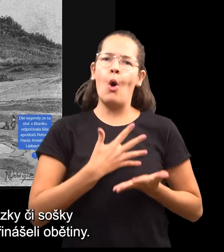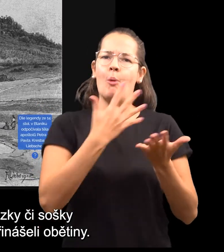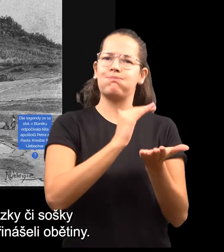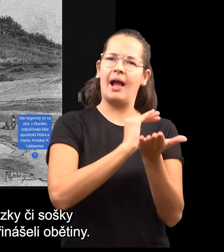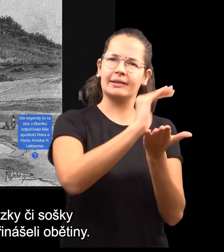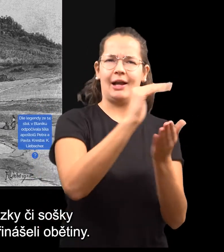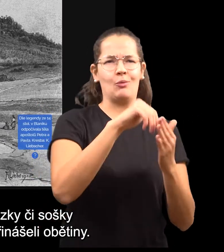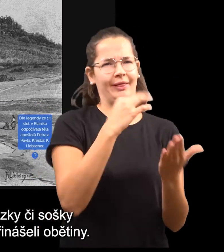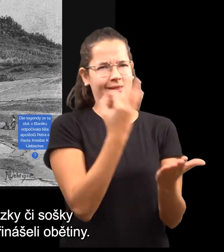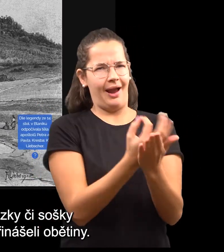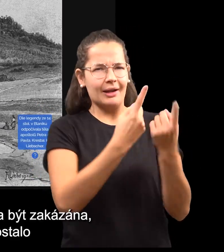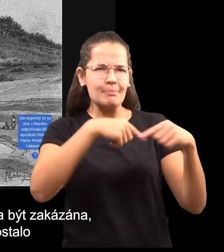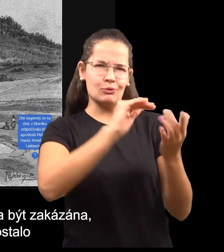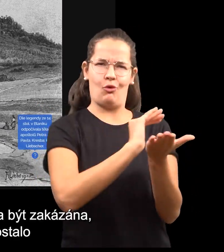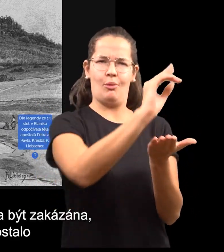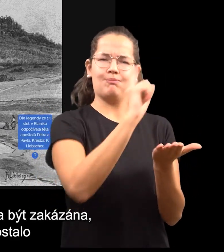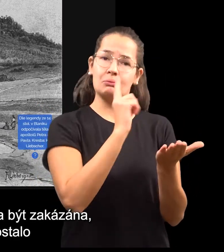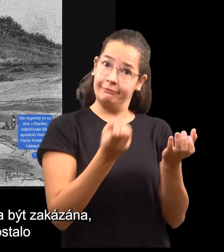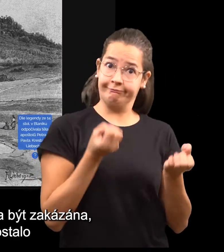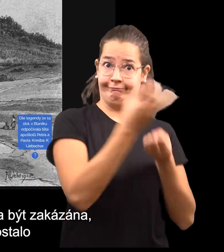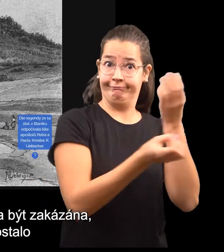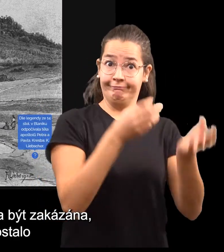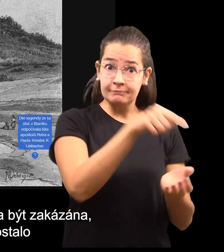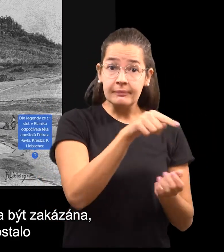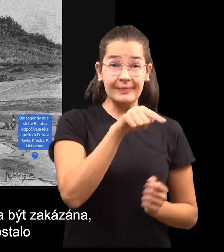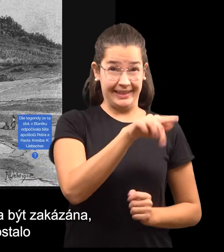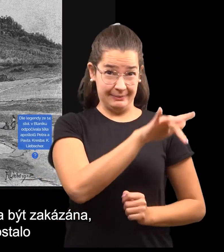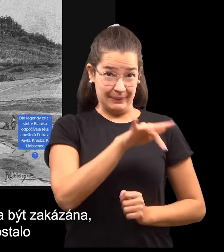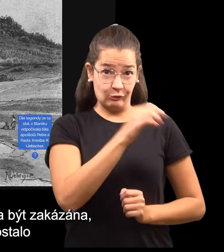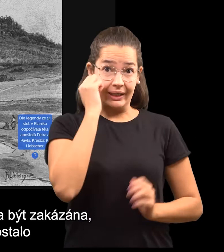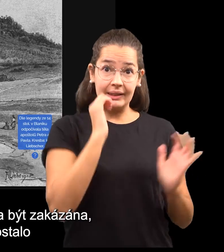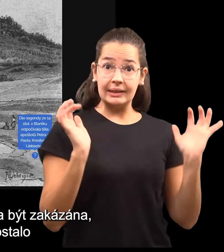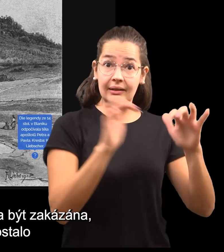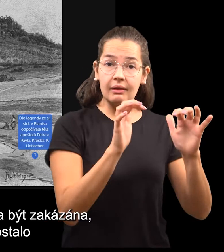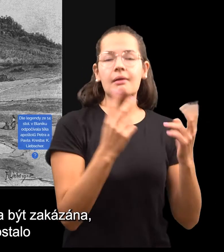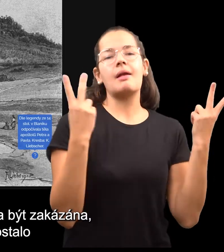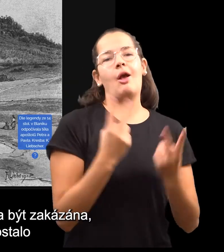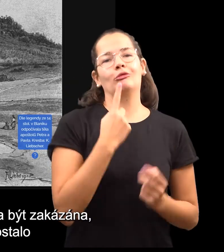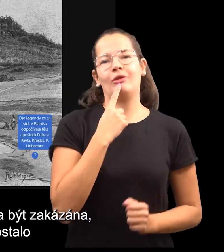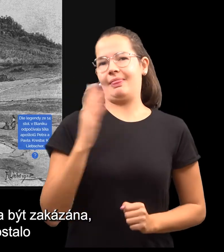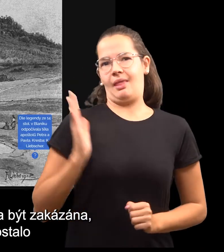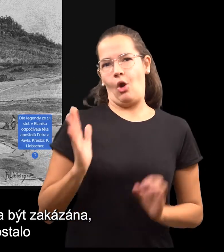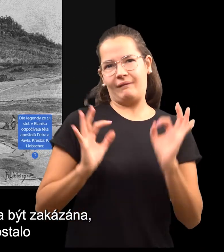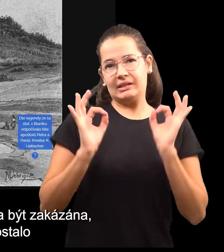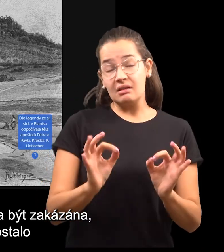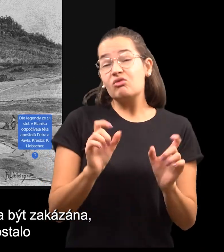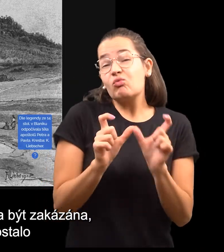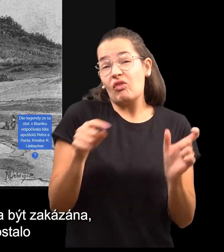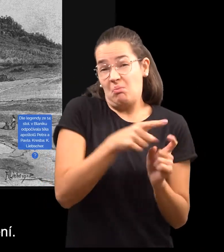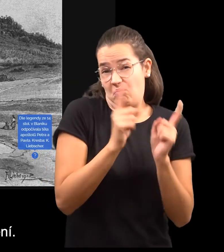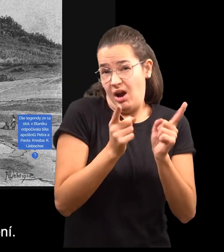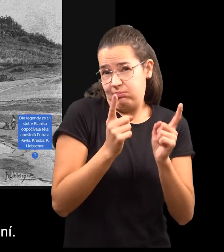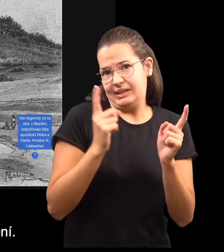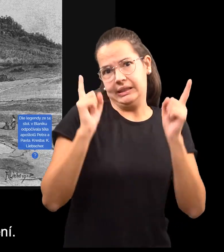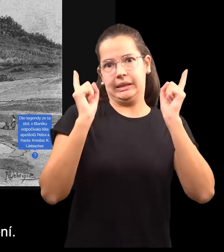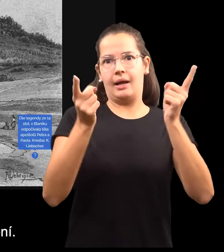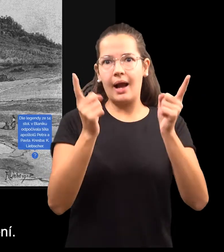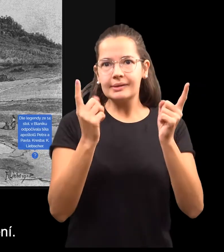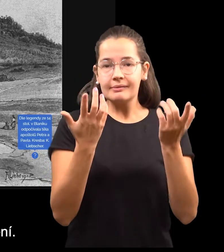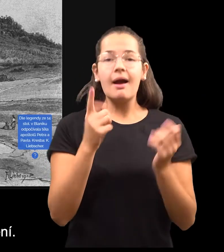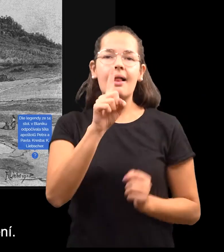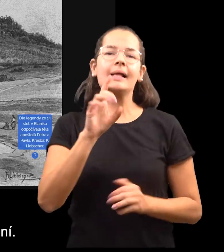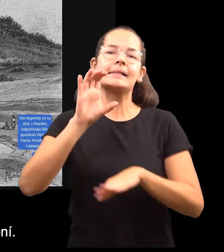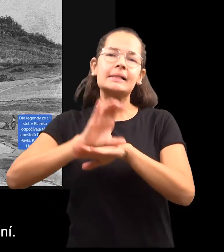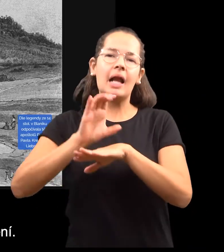a přinášely obětiny. Neoficiální kultovní místa mohla být zakázána. Častěji se jim však dostalo církevního